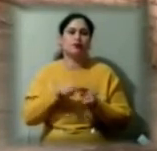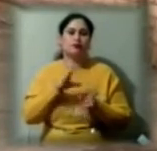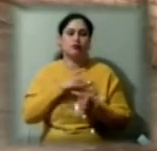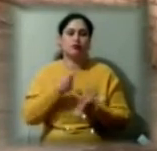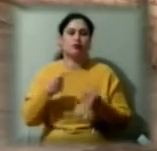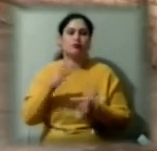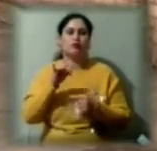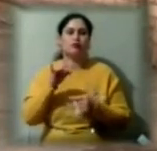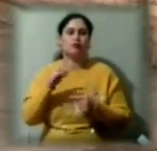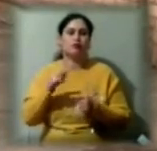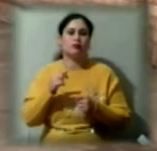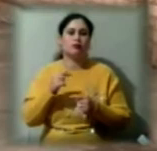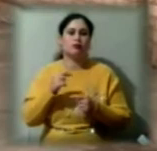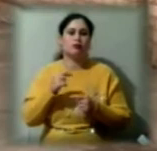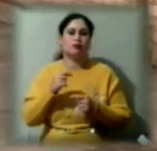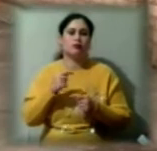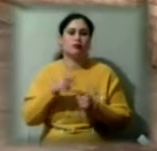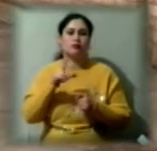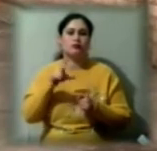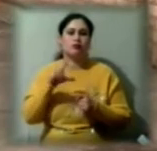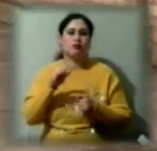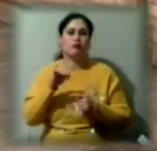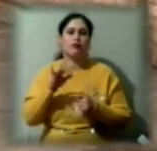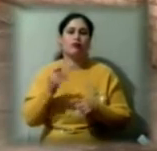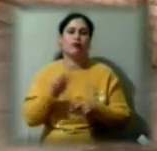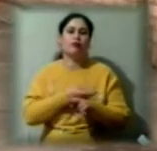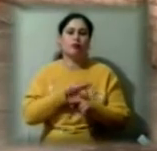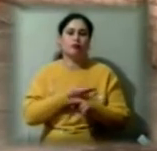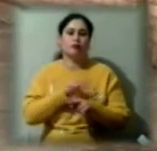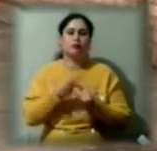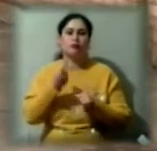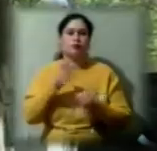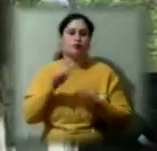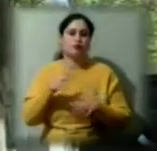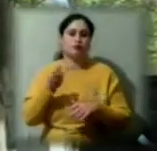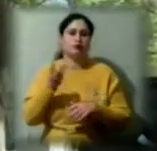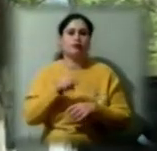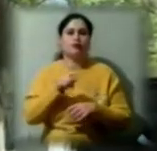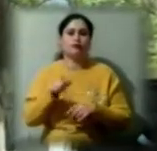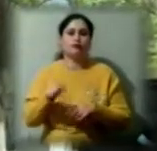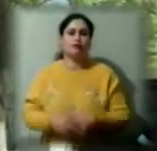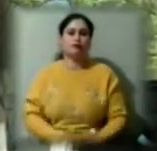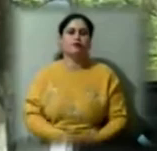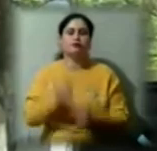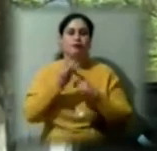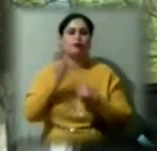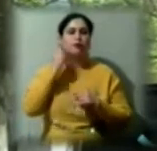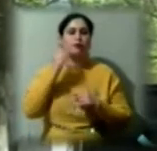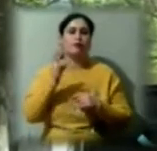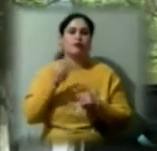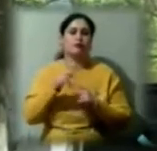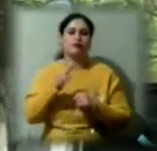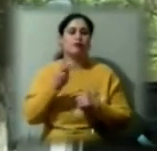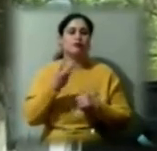Словакія та Польща. Перші місця забрала. 13-річна Марія – одна з трьох ведучих